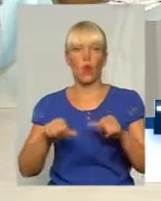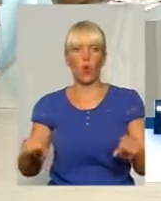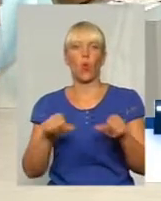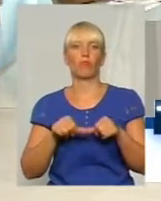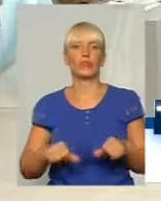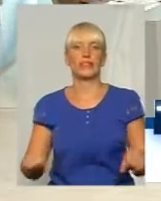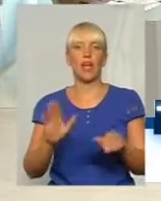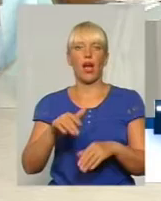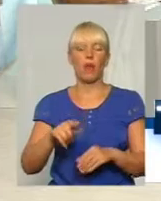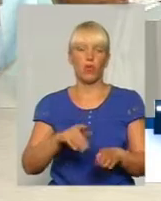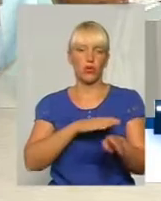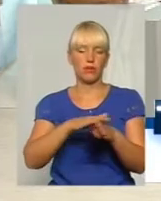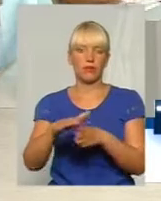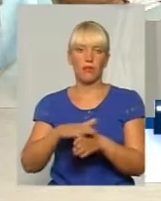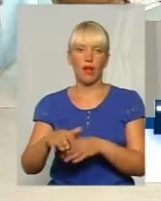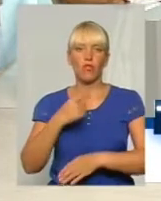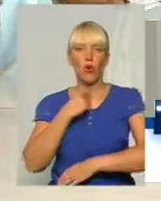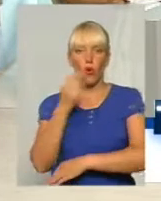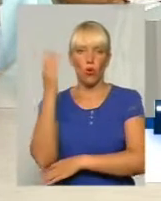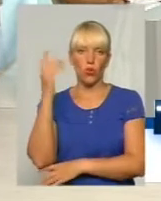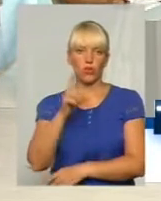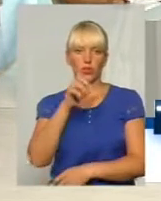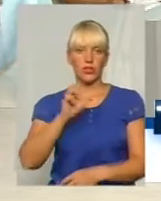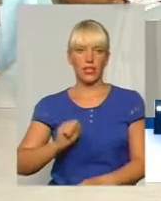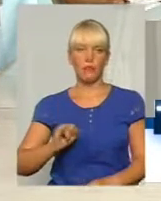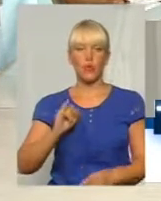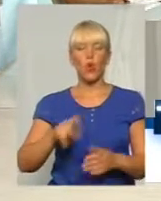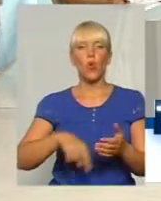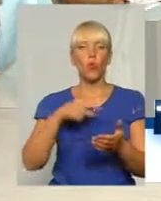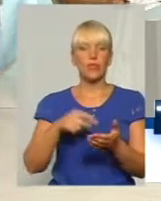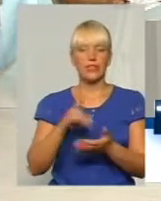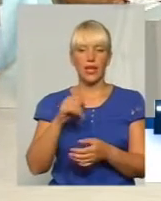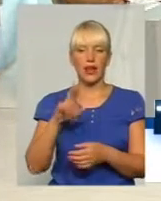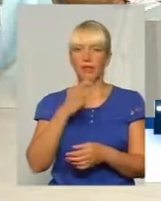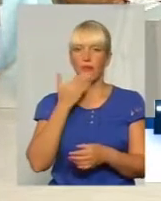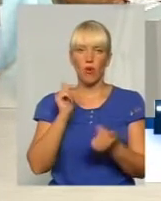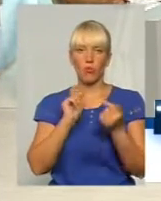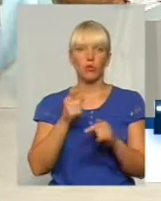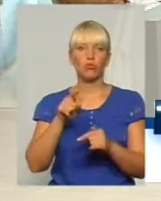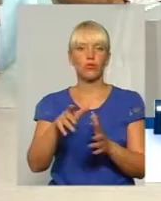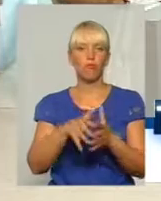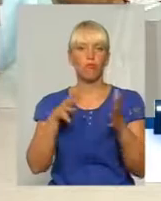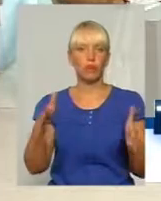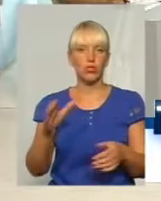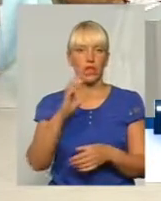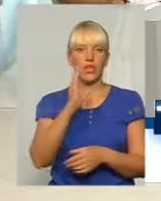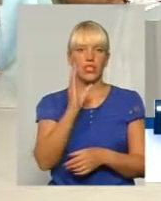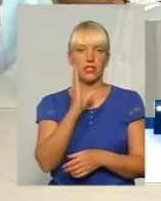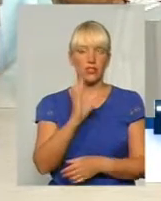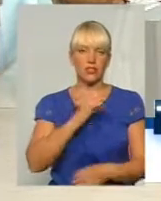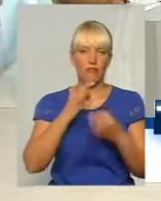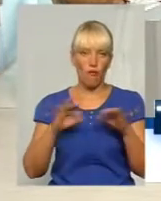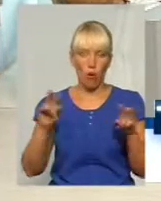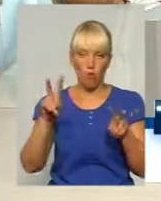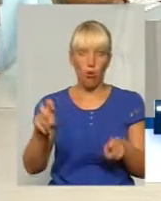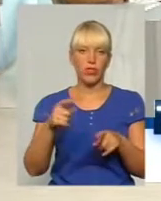потім всі справно голосують за. В Хмельницькій міській раді реально немає опозиції, тому що там більшість складає свобода, міський голова – свобода, то відповідно,